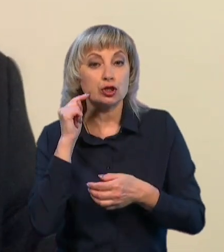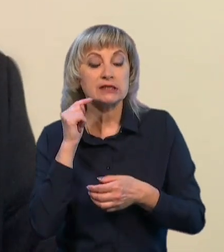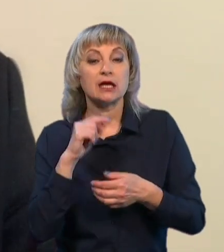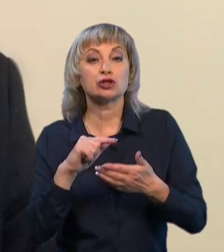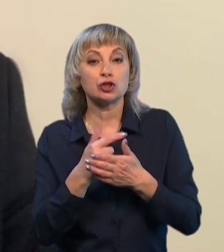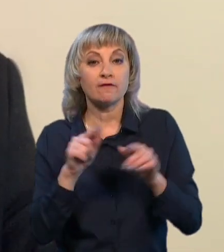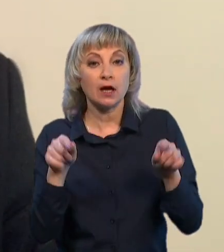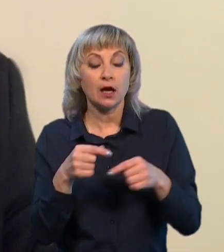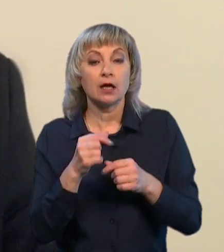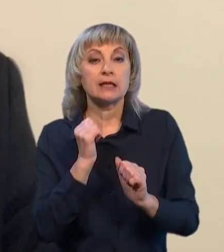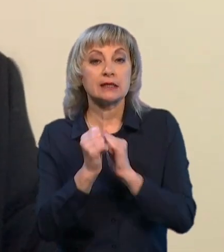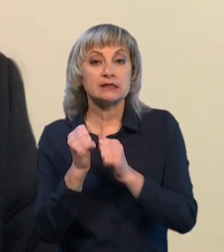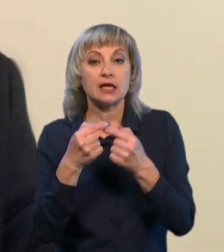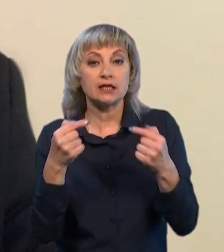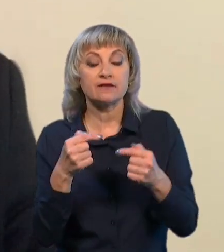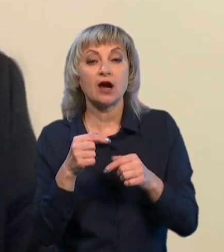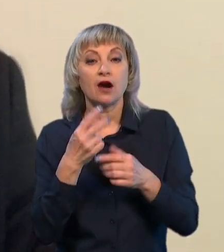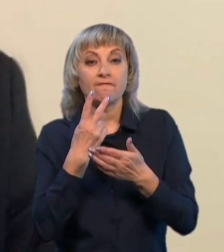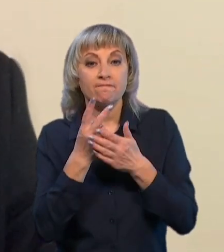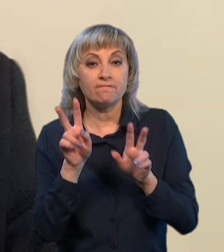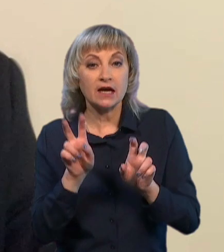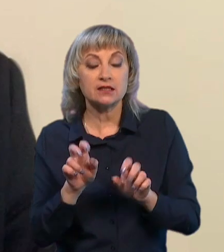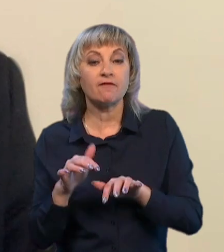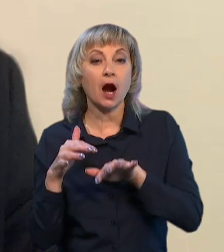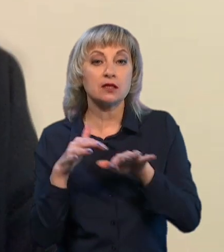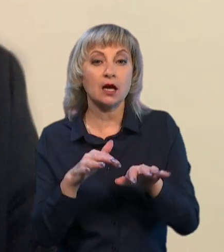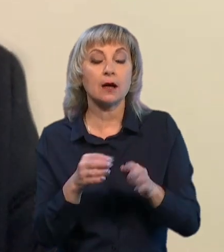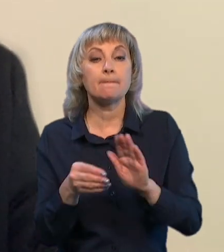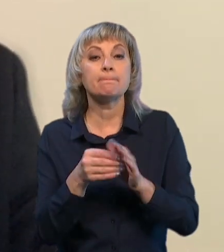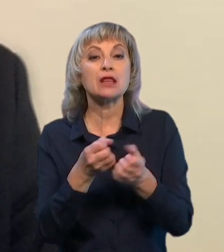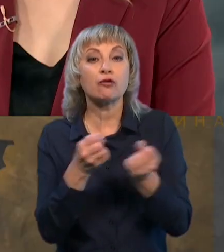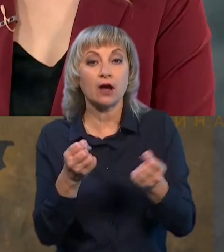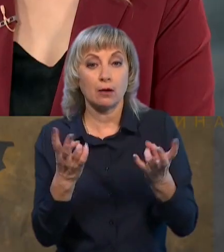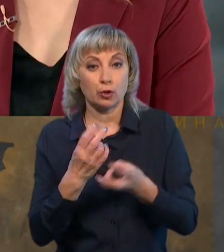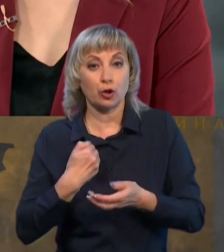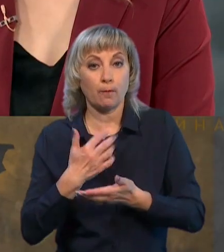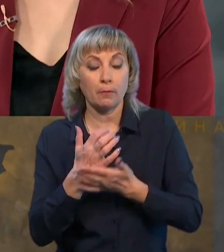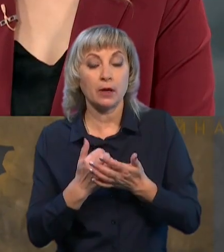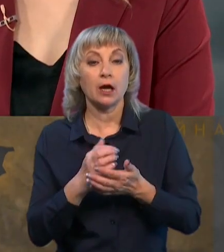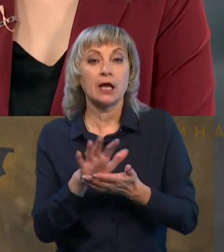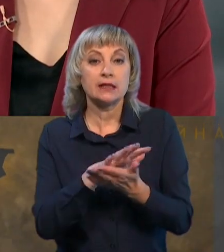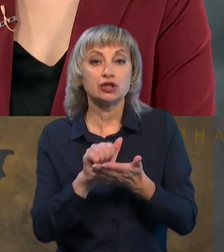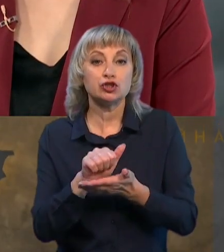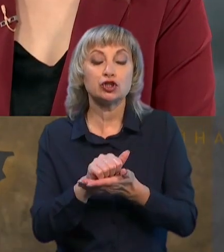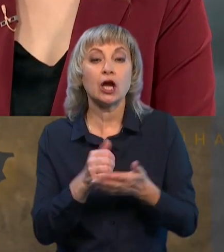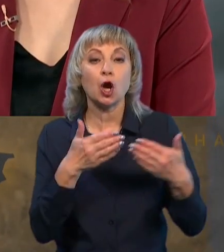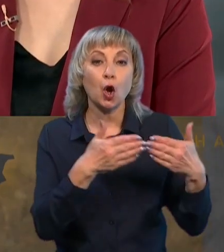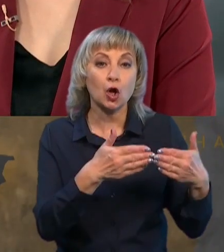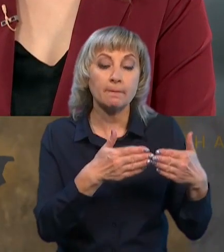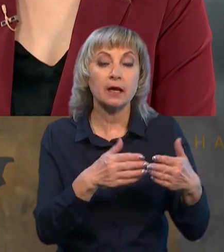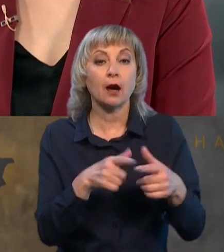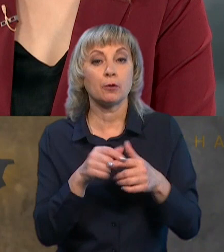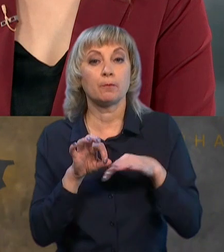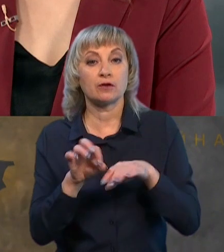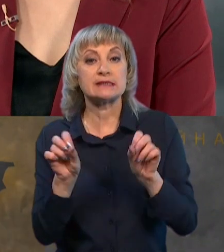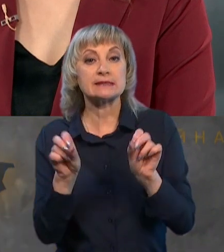нанесення різних видів атак і вінувань, і тому подібне, нам треба боєприпаси, які або нищити кораблі, або проводити спеціальні